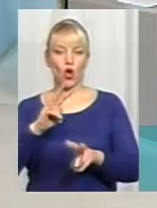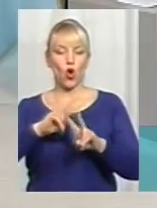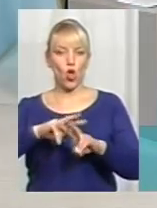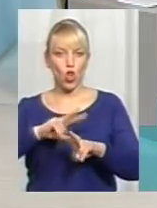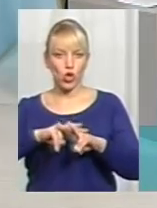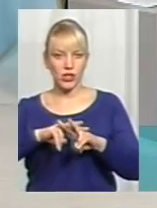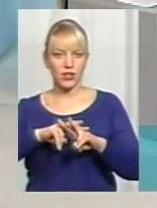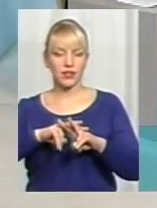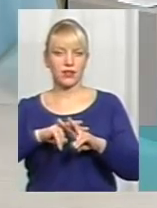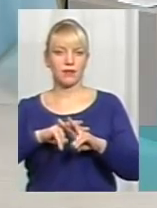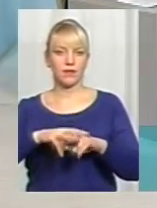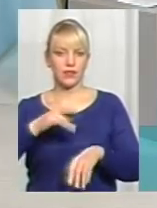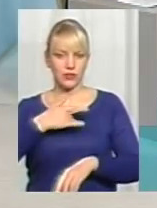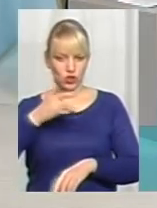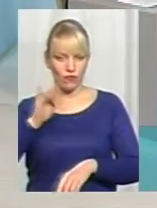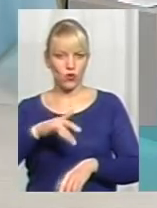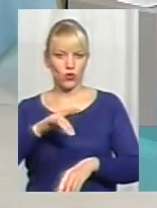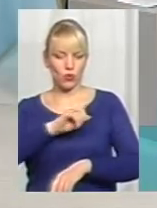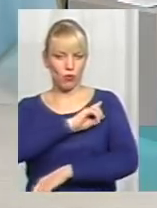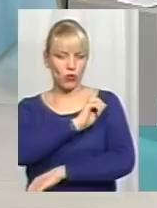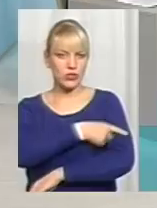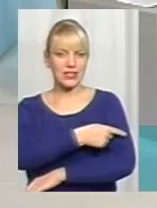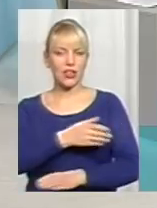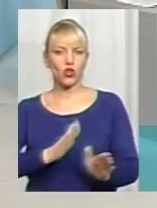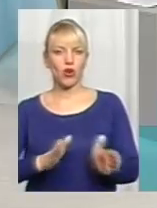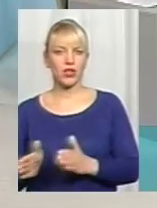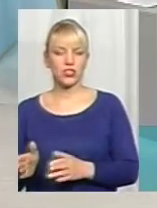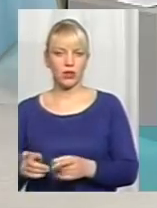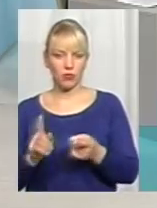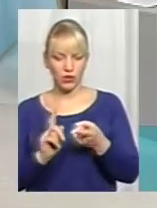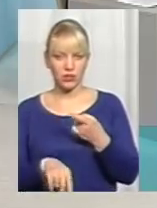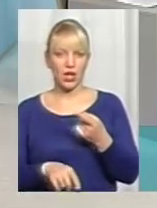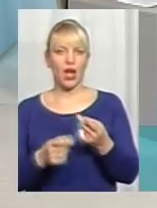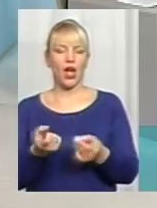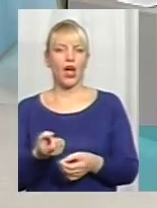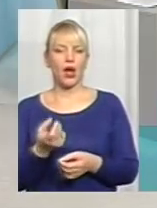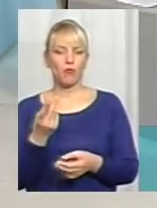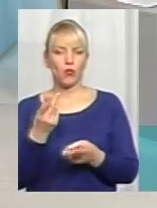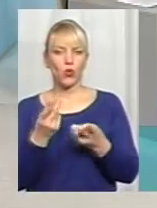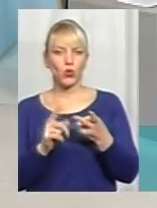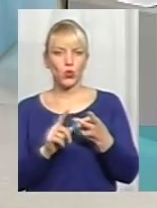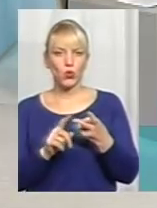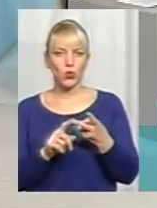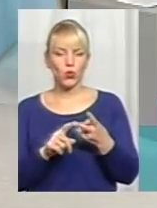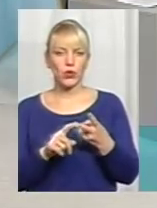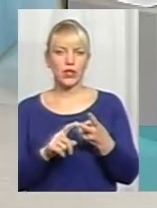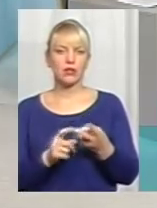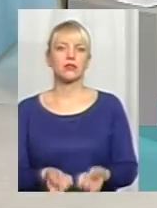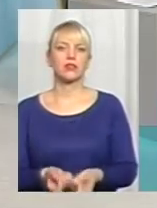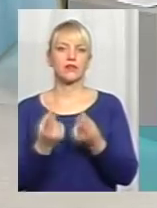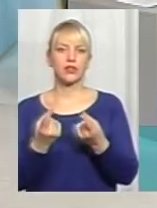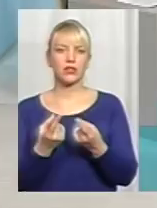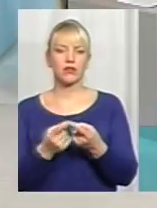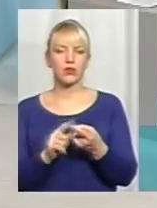суворого, посиленого режиму, а по-друге, наскільки я знаю, звідки вони